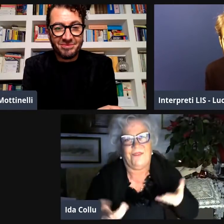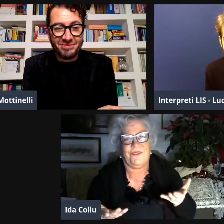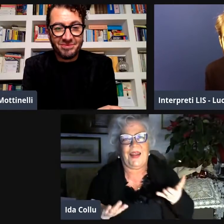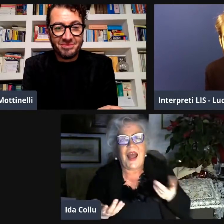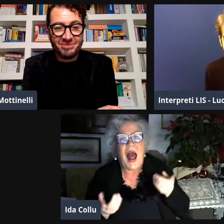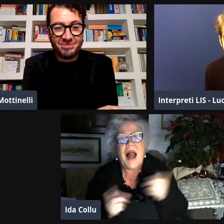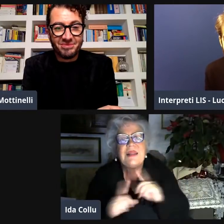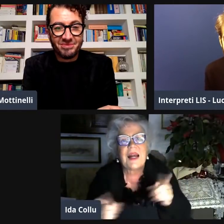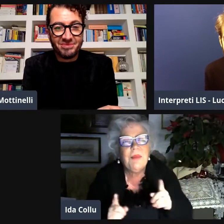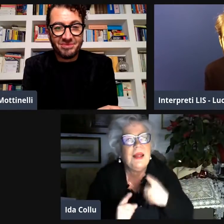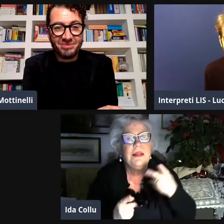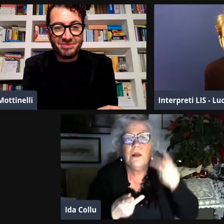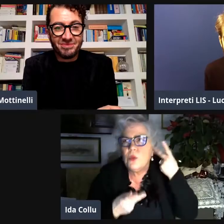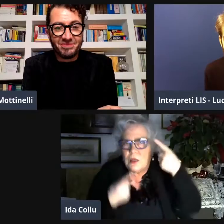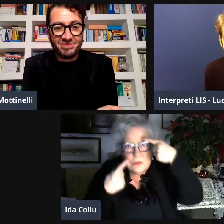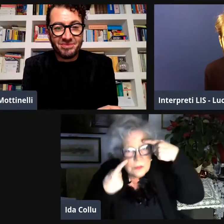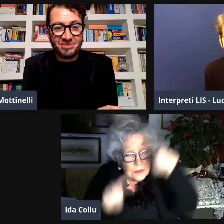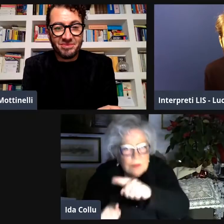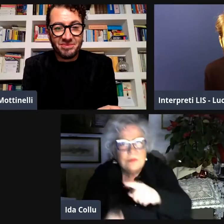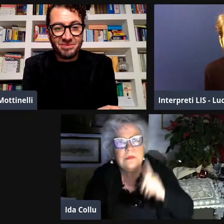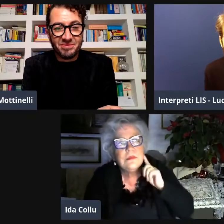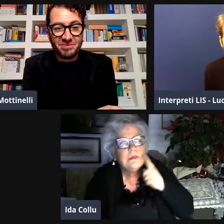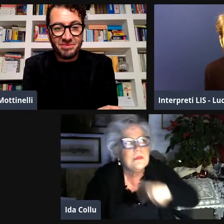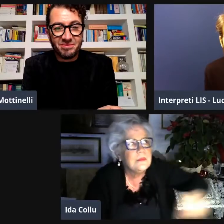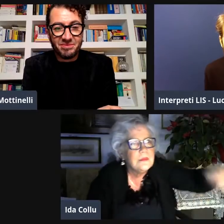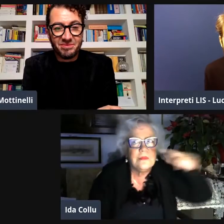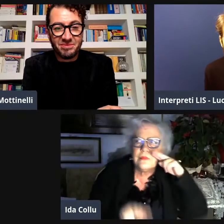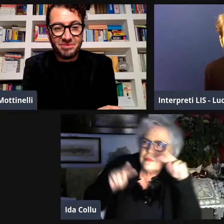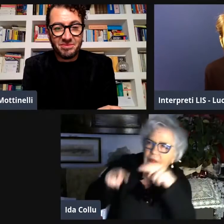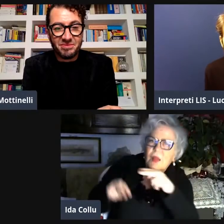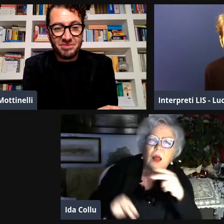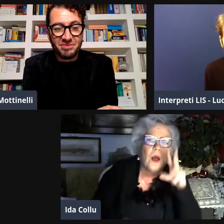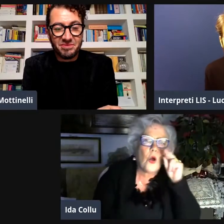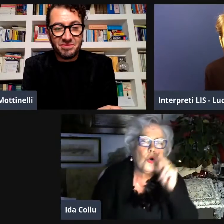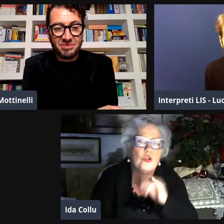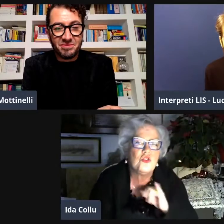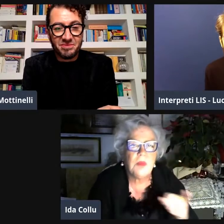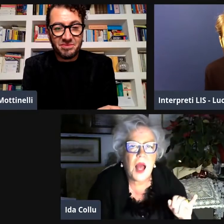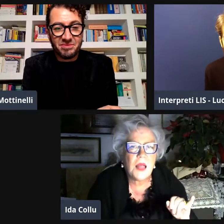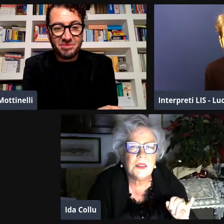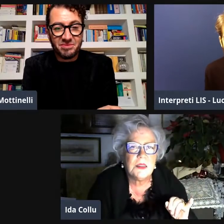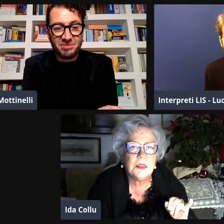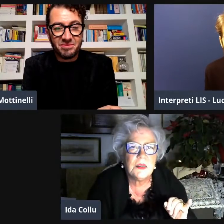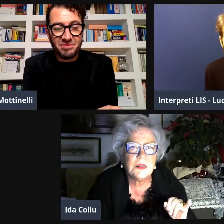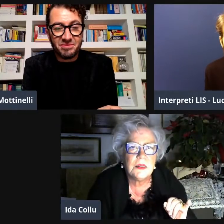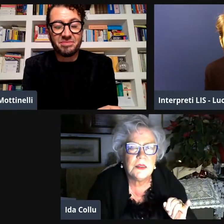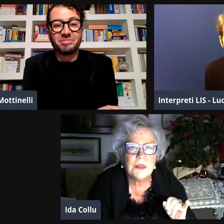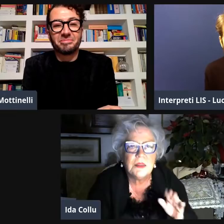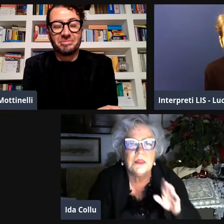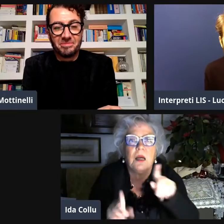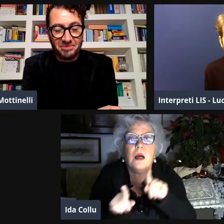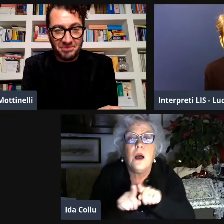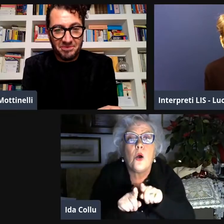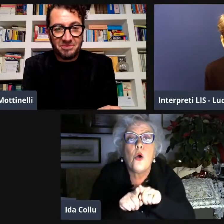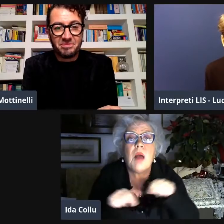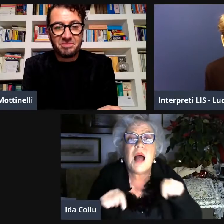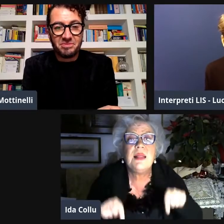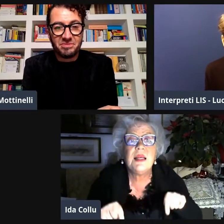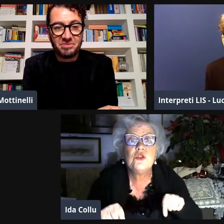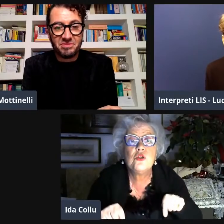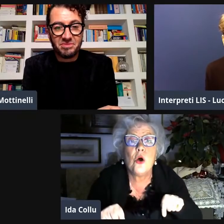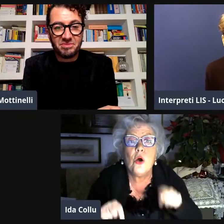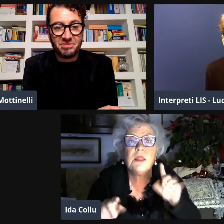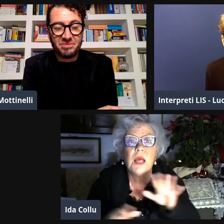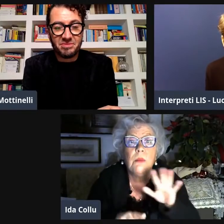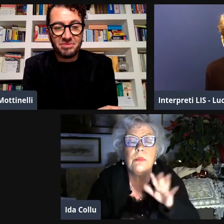in tanti dovevano emergere altrimenti lasciare tutto agli udenti e lasciare che i sordi li guardino e basta